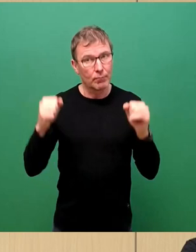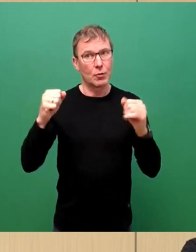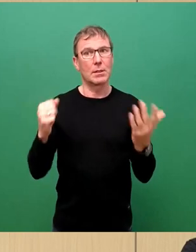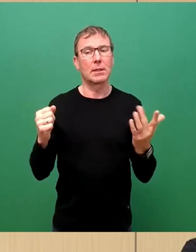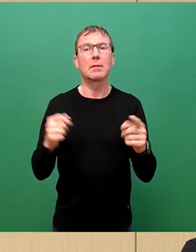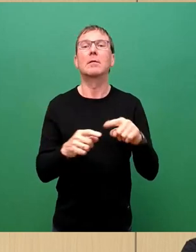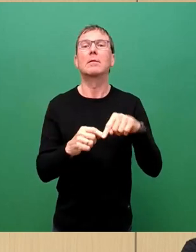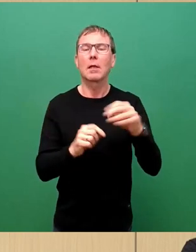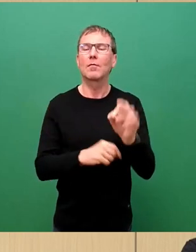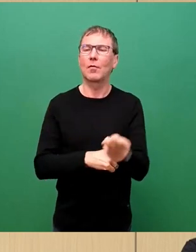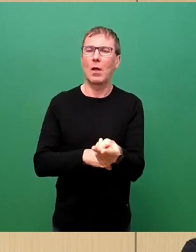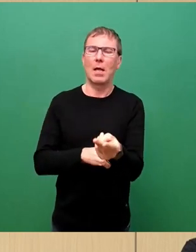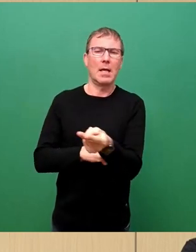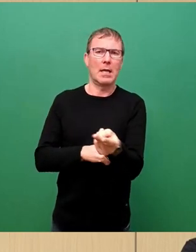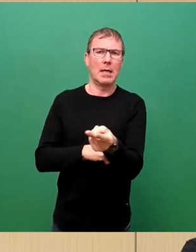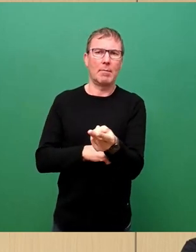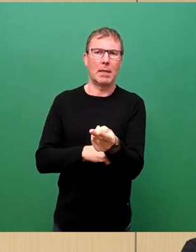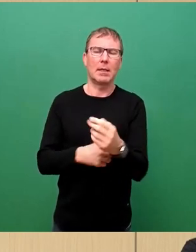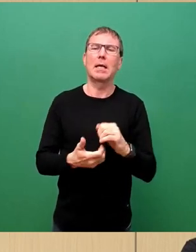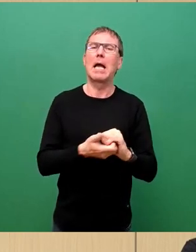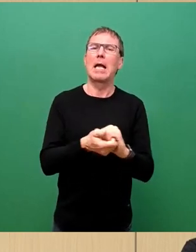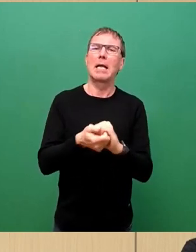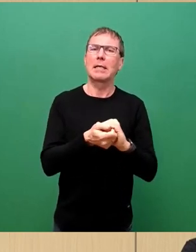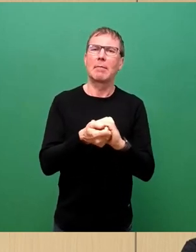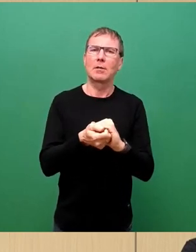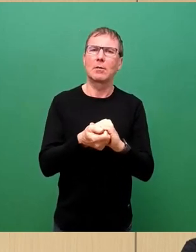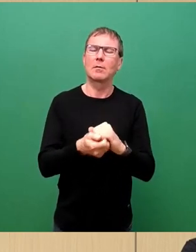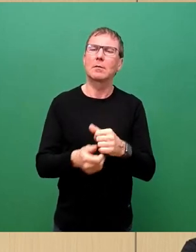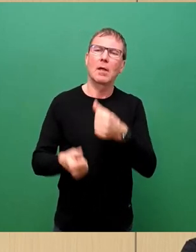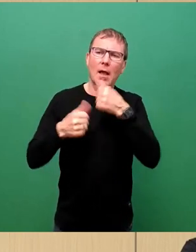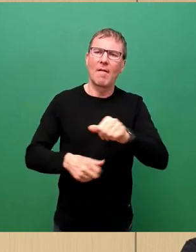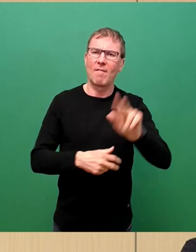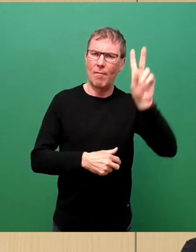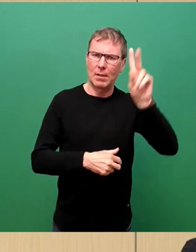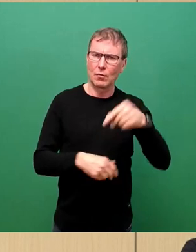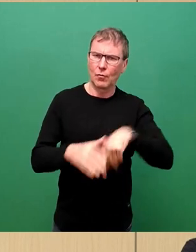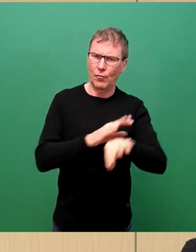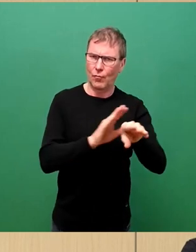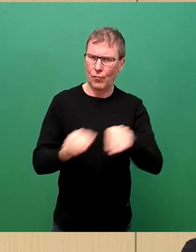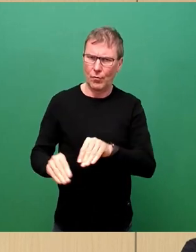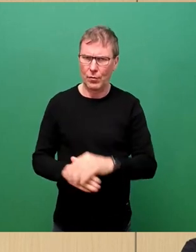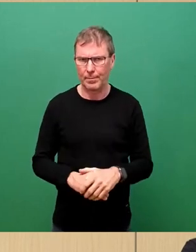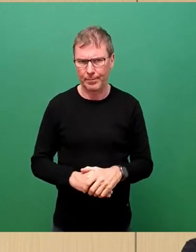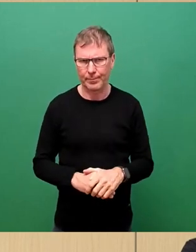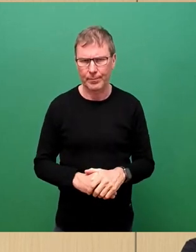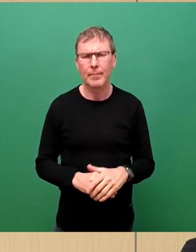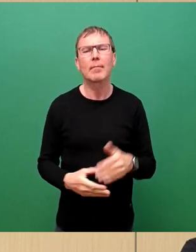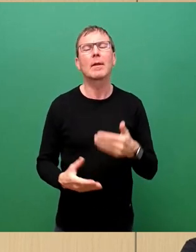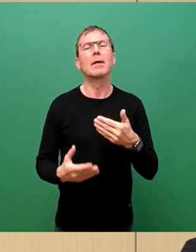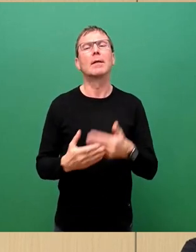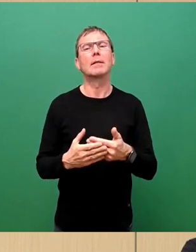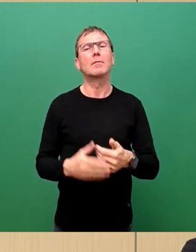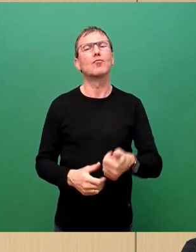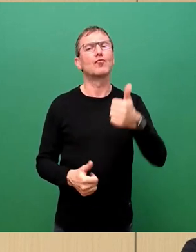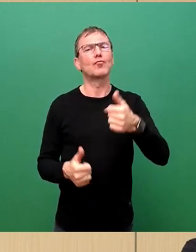beide gemeinschaftlich hintereinander die Verpflichtungen vornehmen. Deswegen rufe ich zunächst den